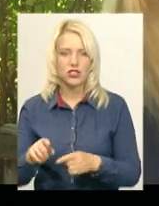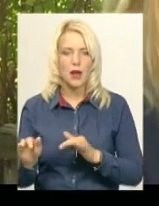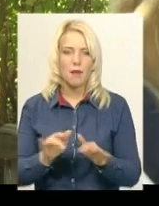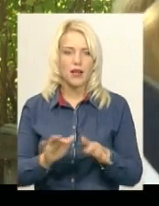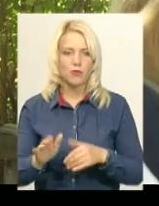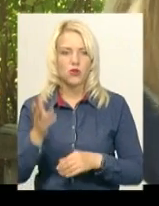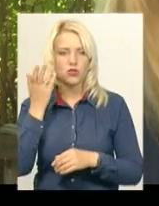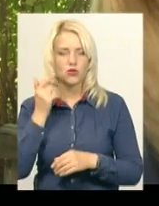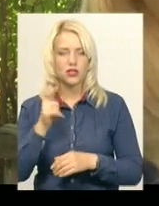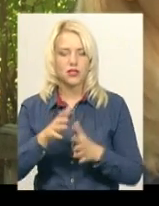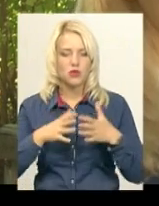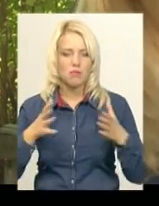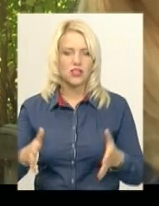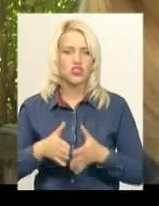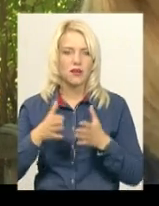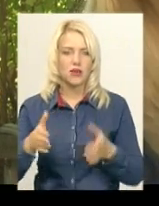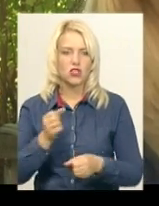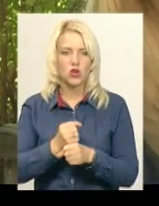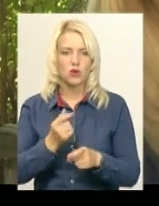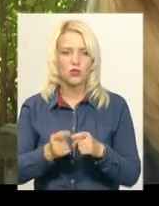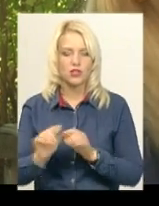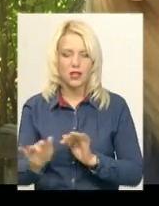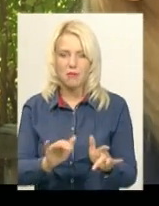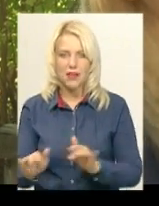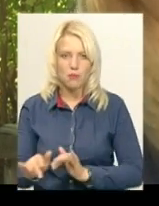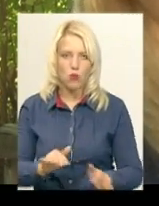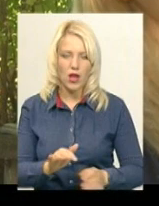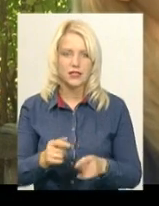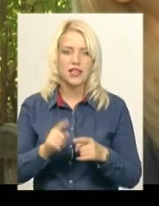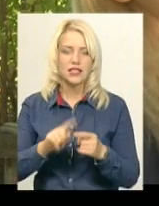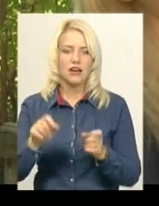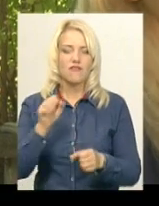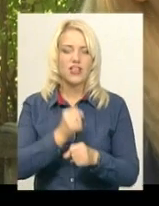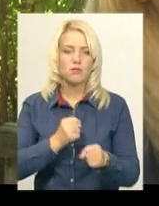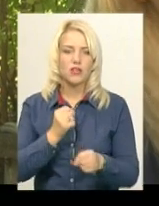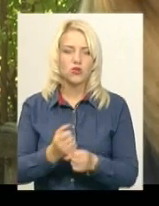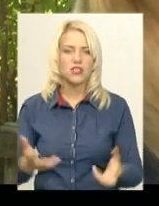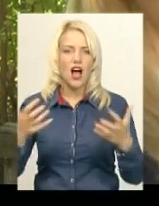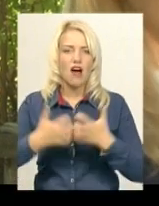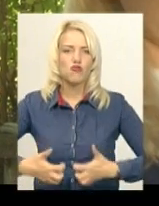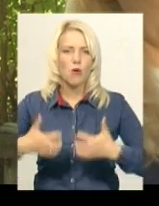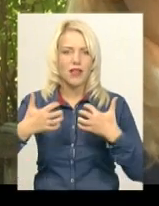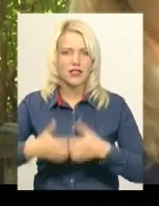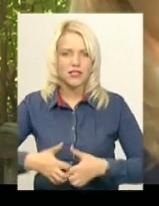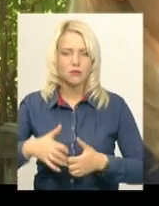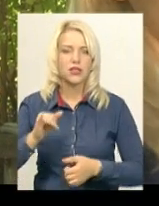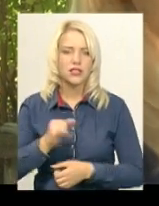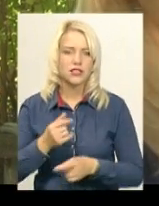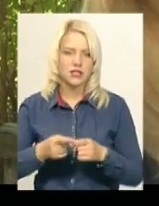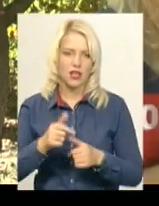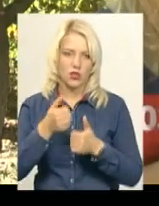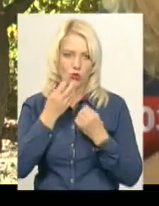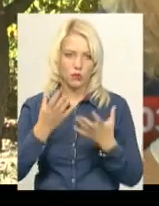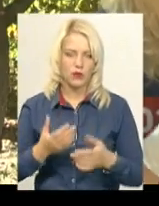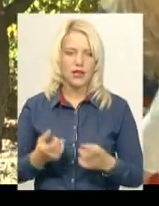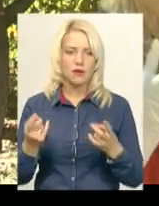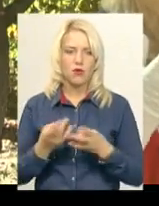І коли ти все більше і більше робиш цих маніпуляцій, то воно вже відпрацьовується до автоматизму і це є добре.